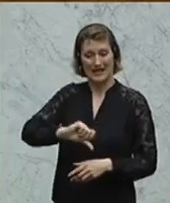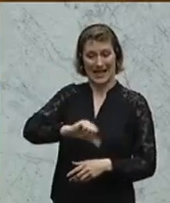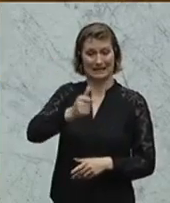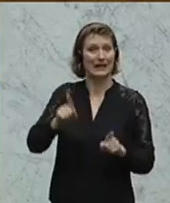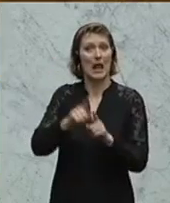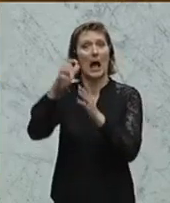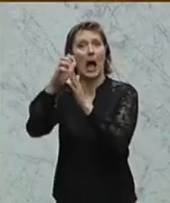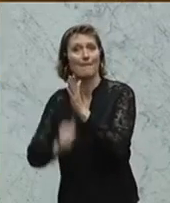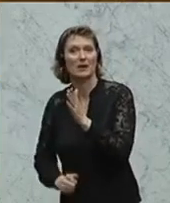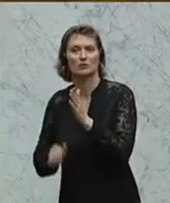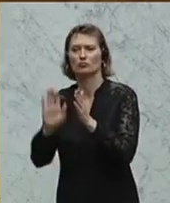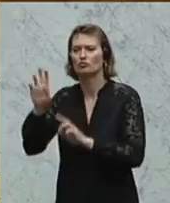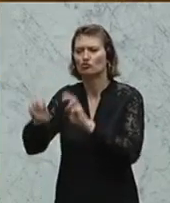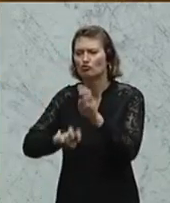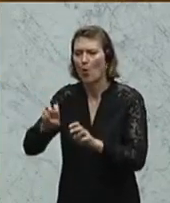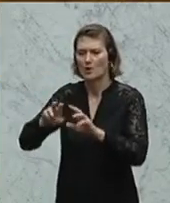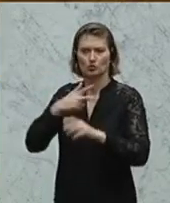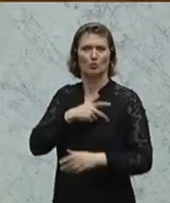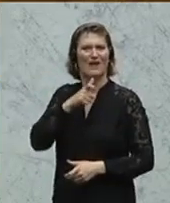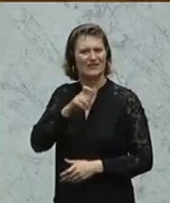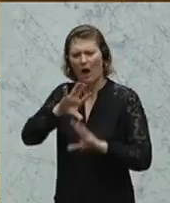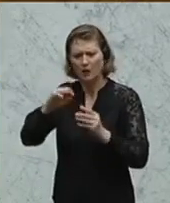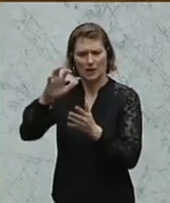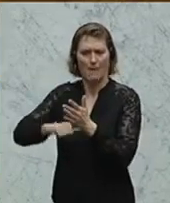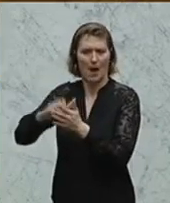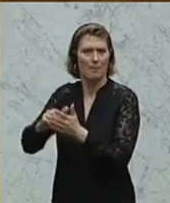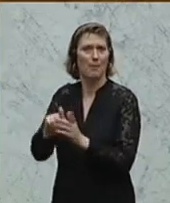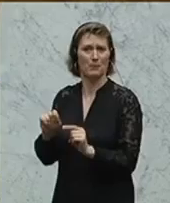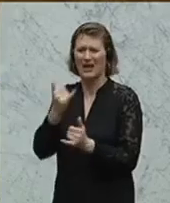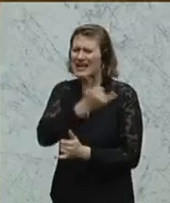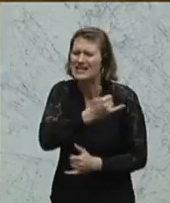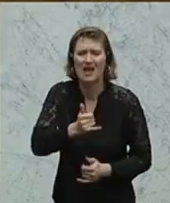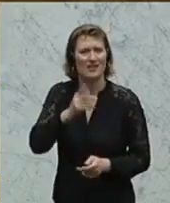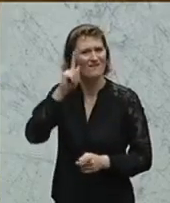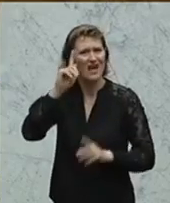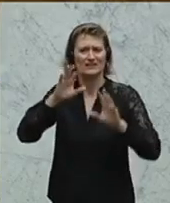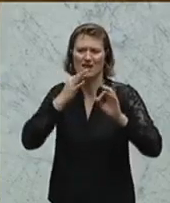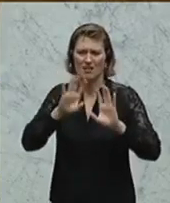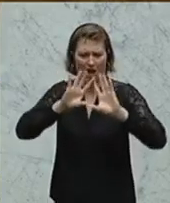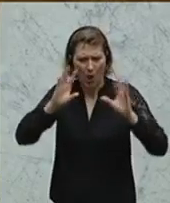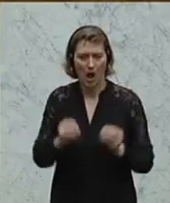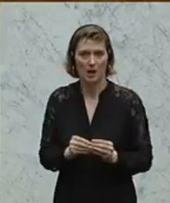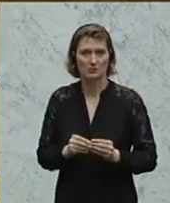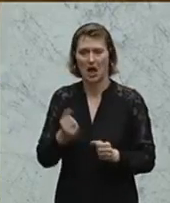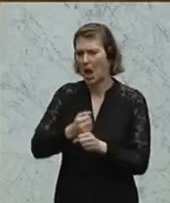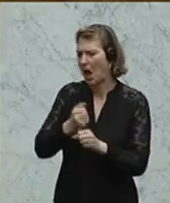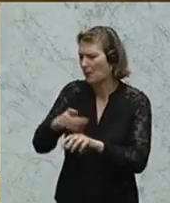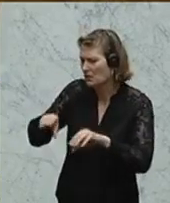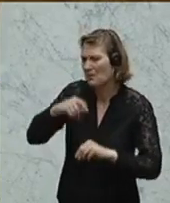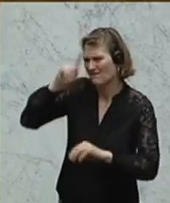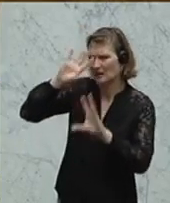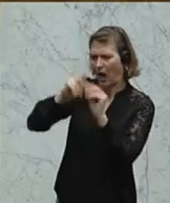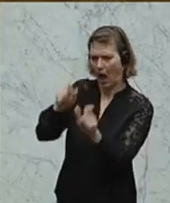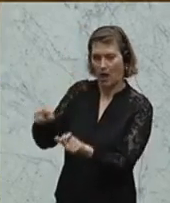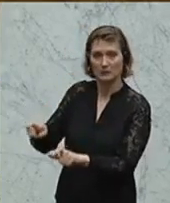abgezogen, was die Steuer, die Sozialversicherung und Sonstiges wird. Das weiß jeder. Das weiß über den Arbeitnehmer, was man